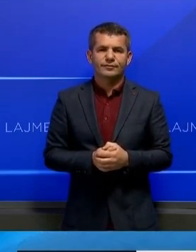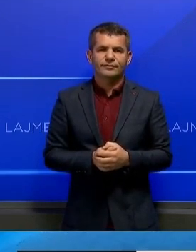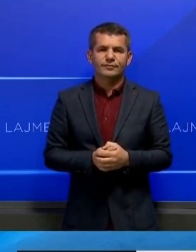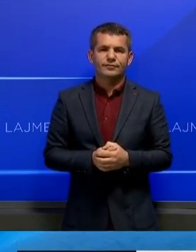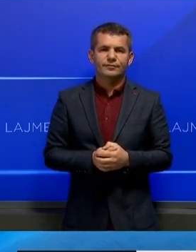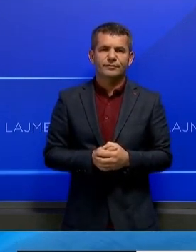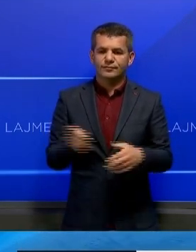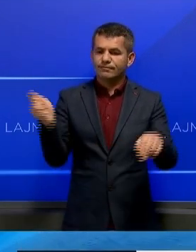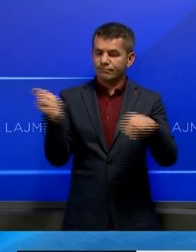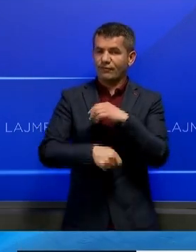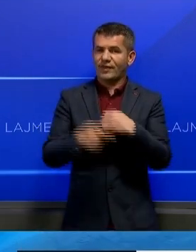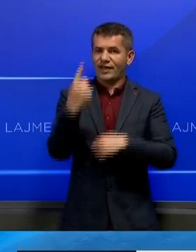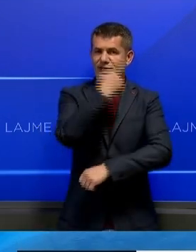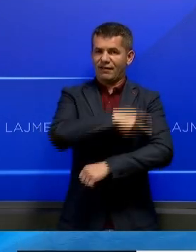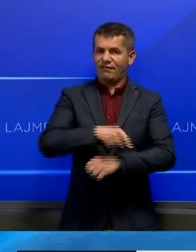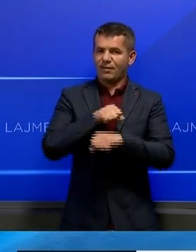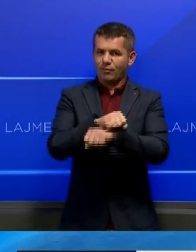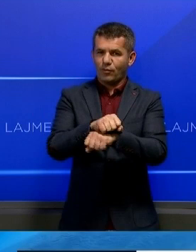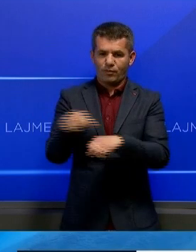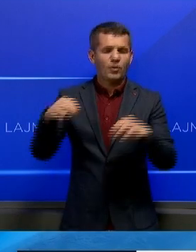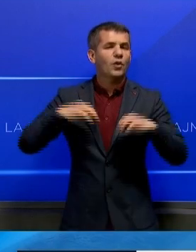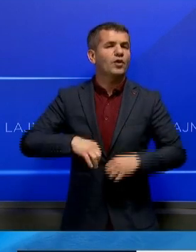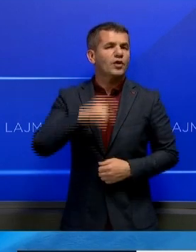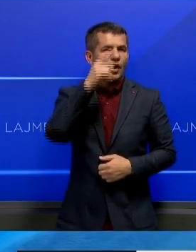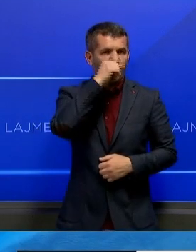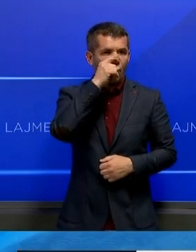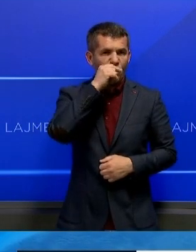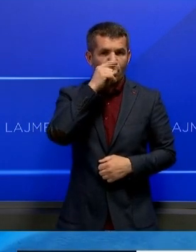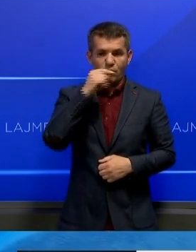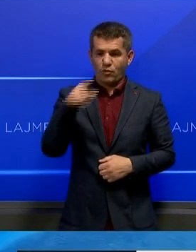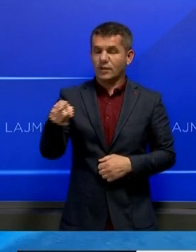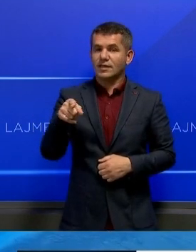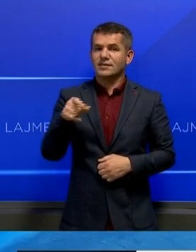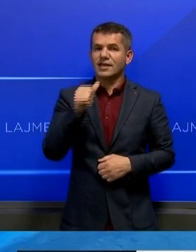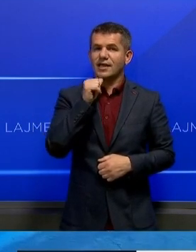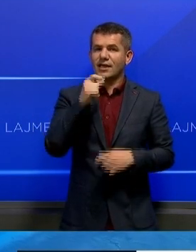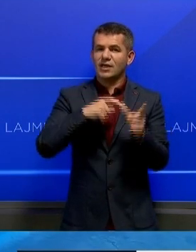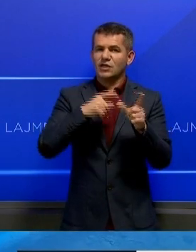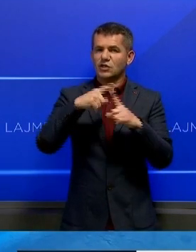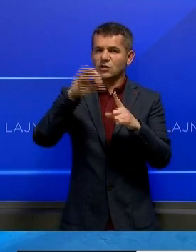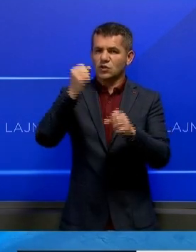Dënot me një vitë burgim kryetari i komunës e istogut Haki Rugova.